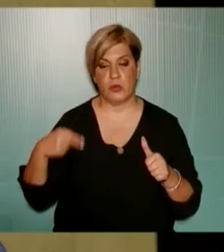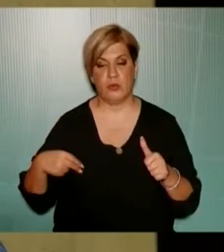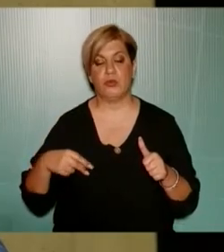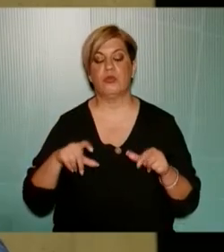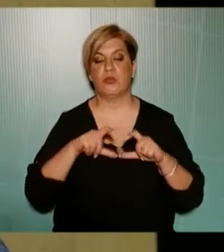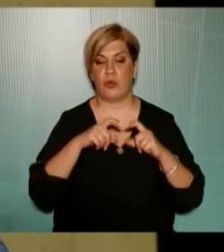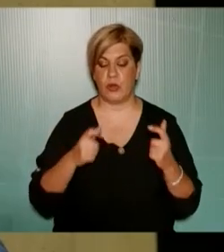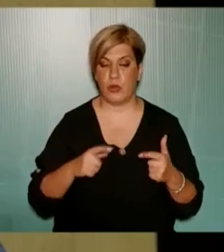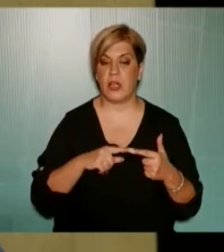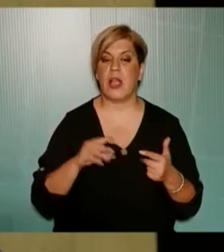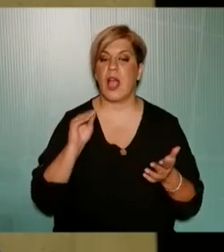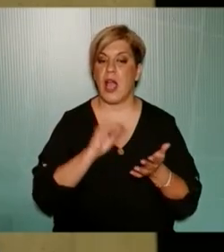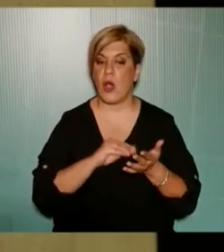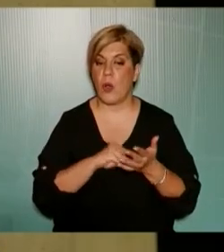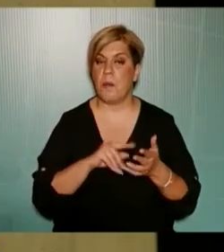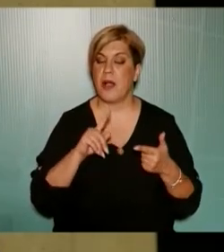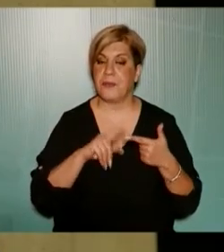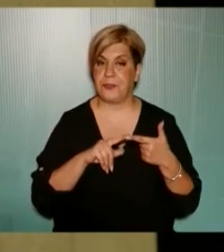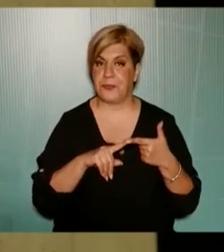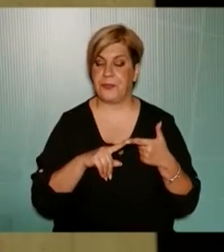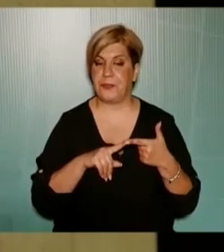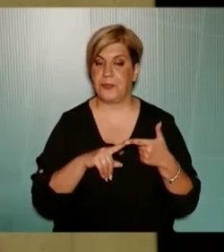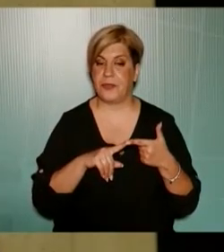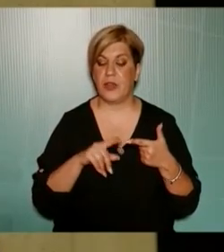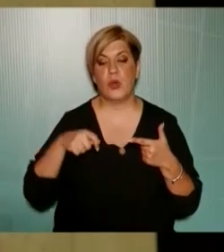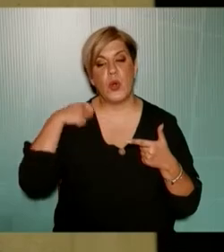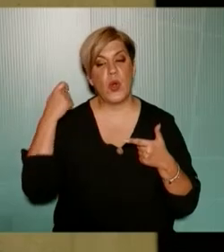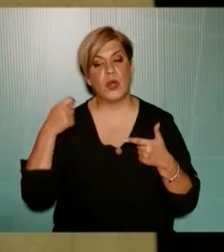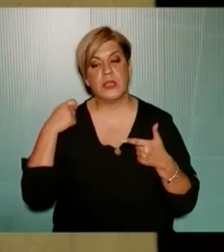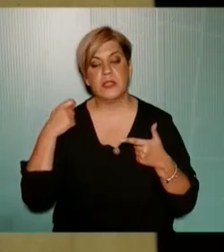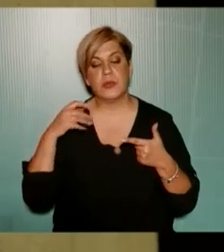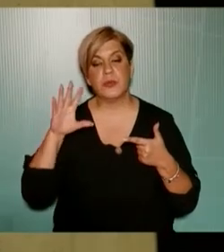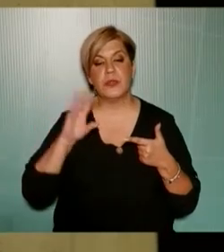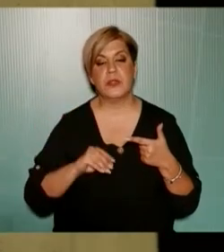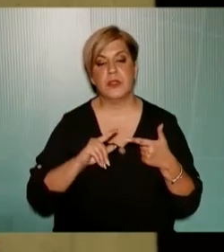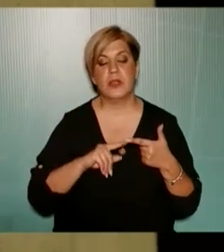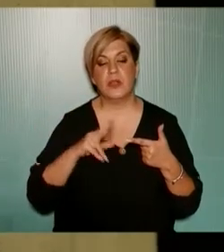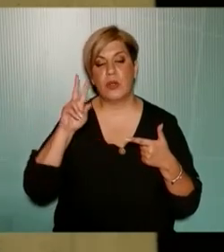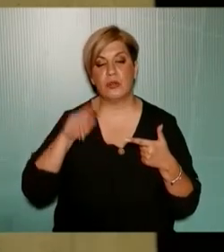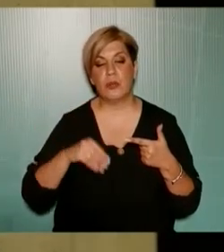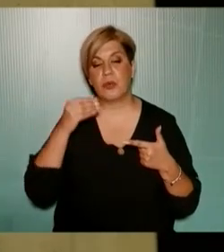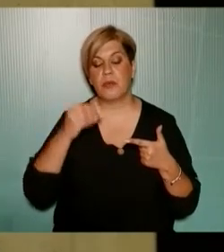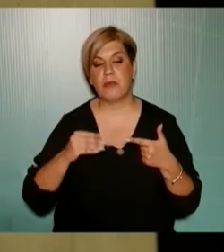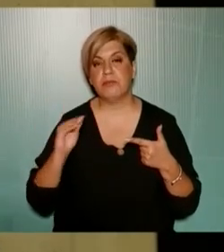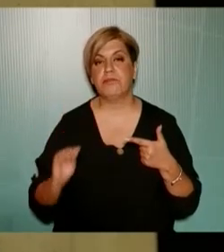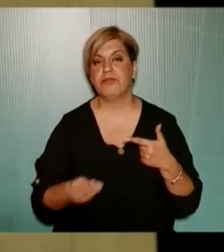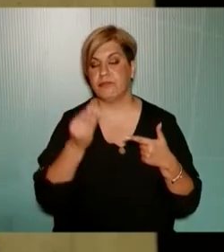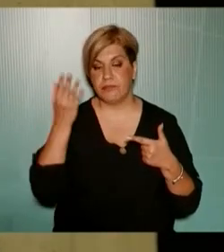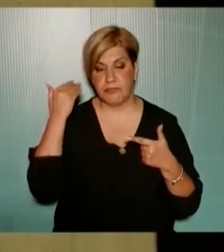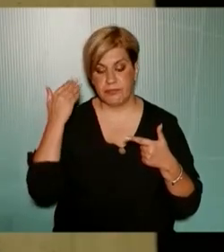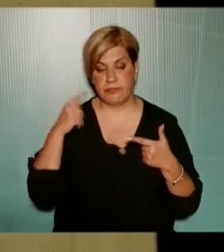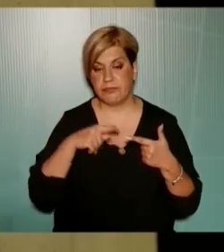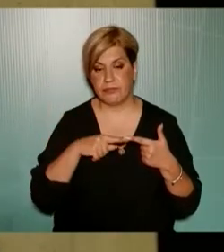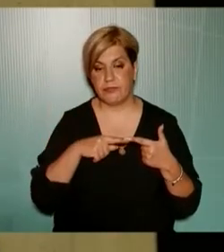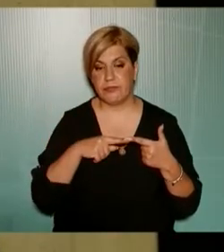Σχολείου καθώς επίσης και τους γονείς για το γνωστό πρόβλημα που υπήρξε με